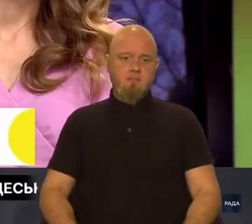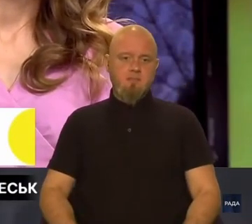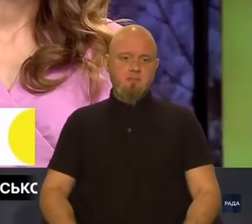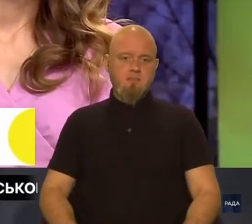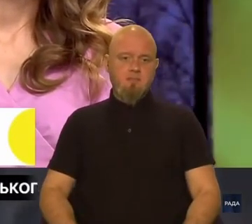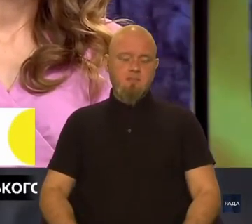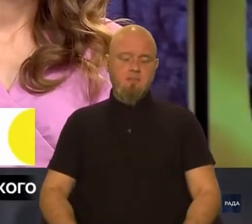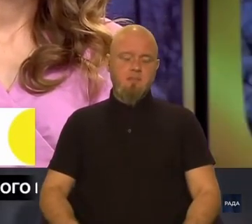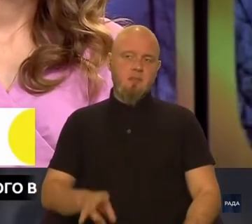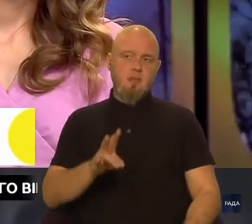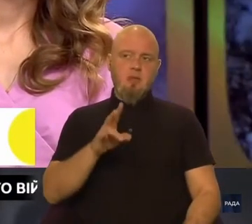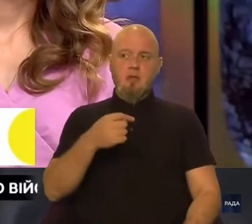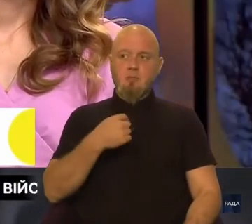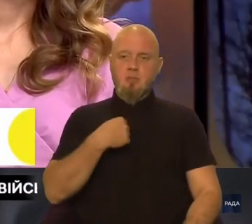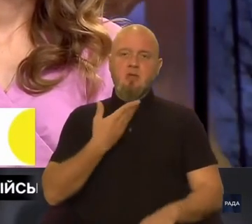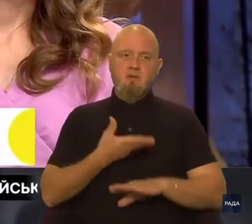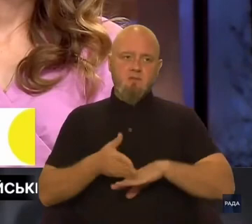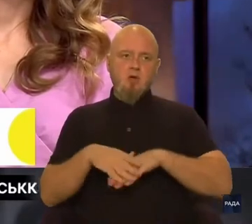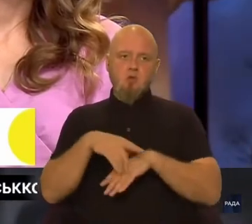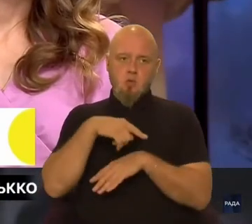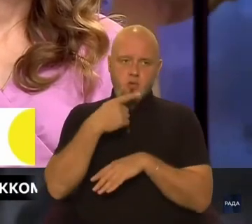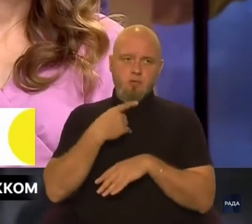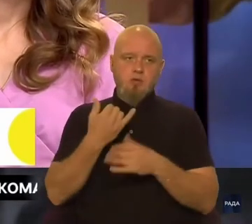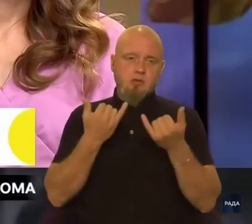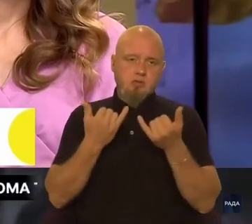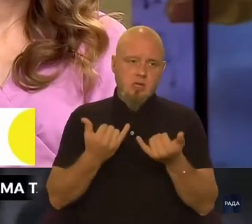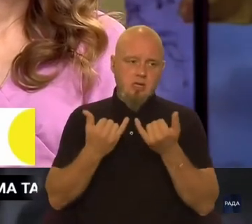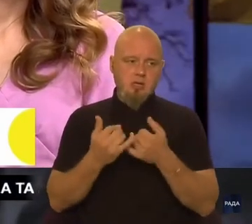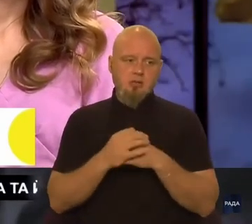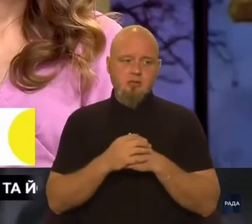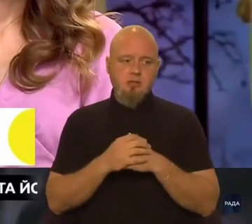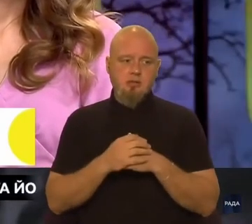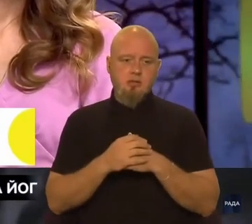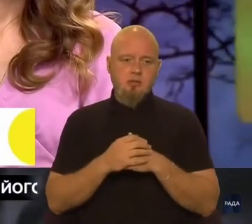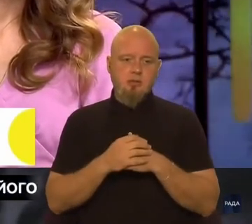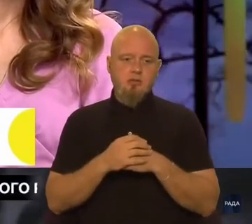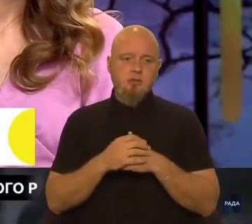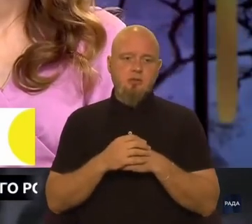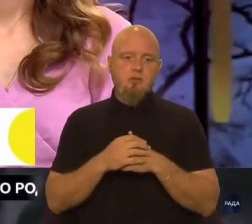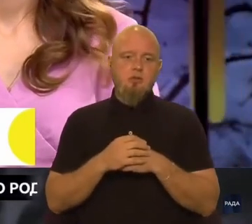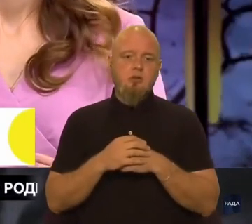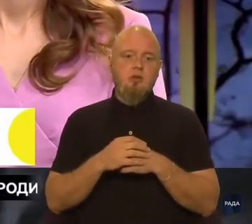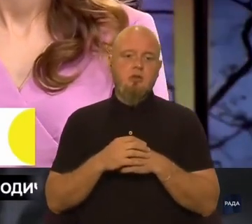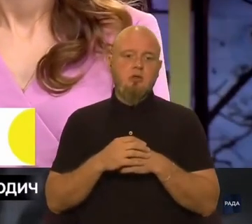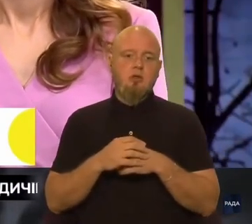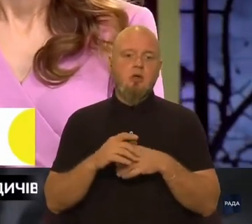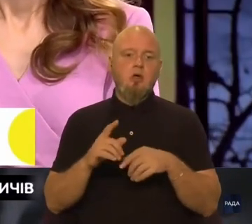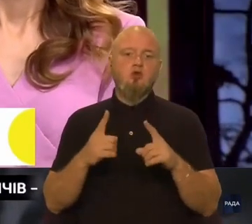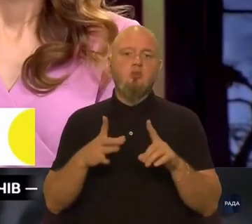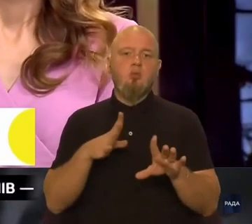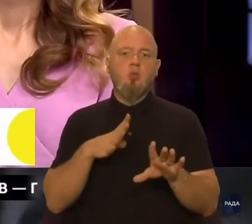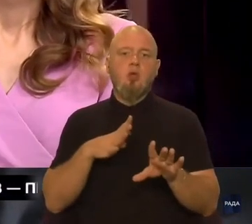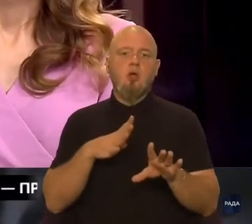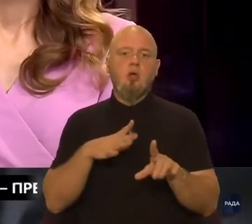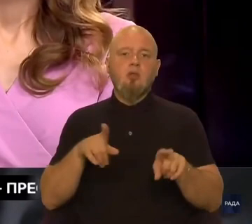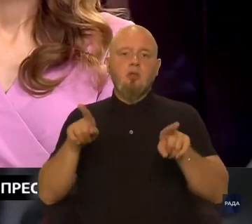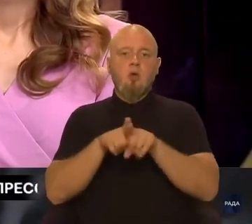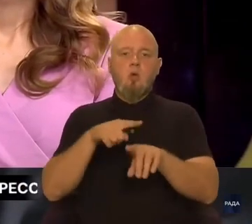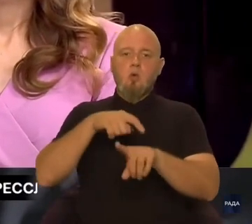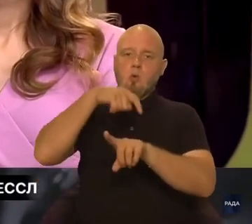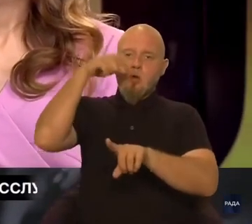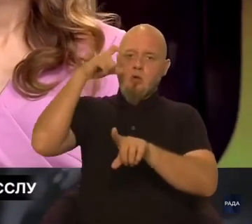Мені важко говорити зараз, чому була сама така реакція. Я можу